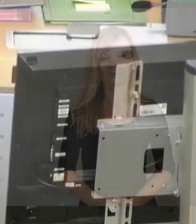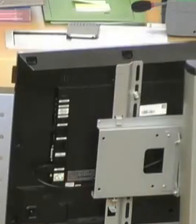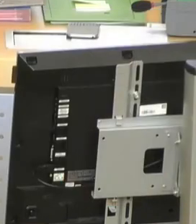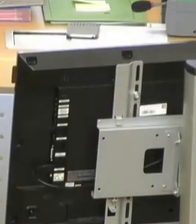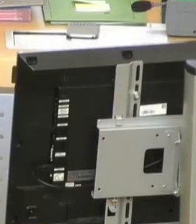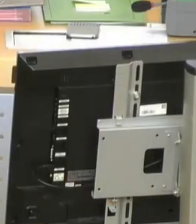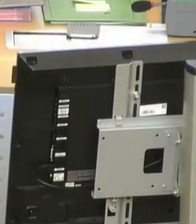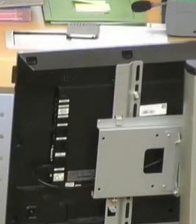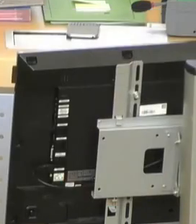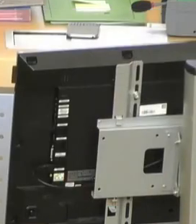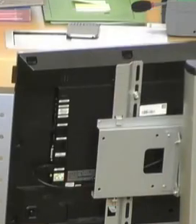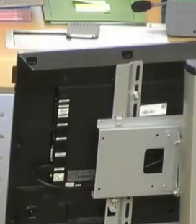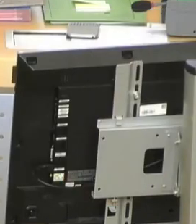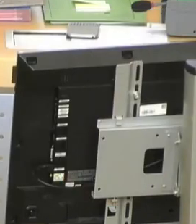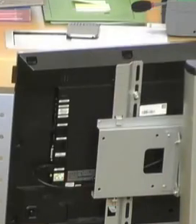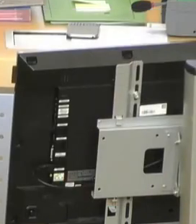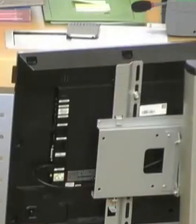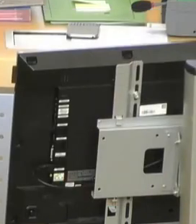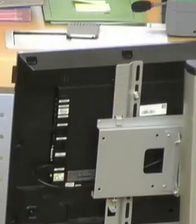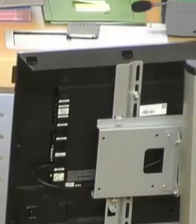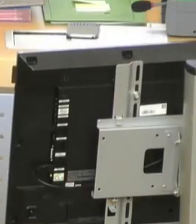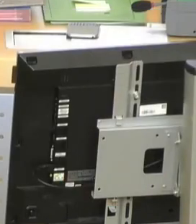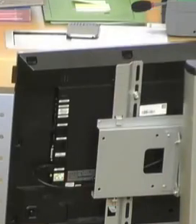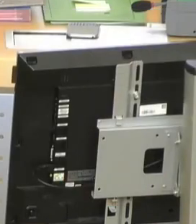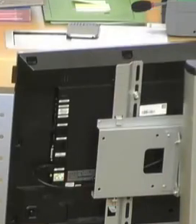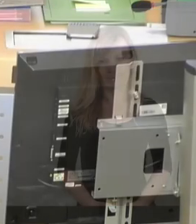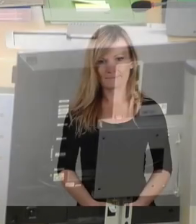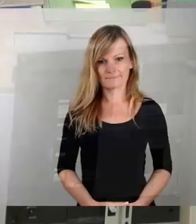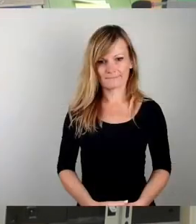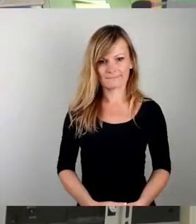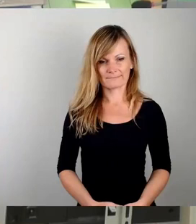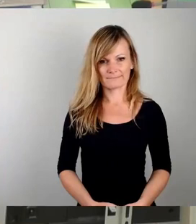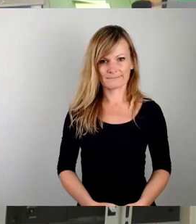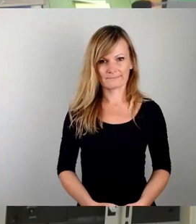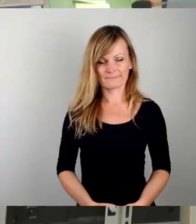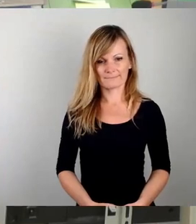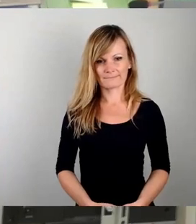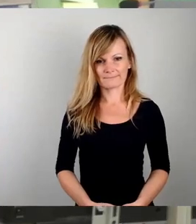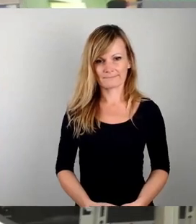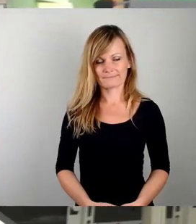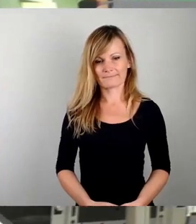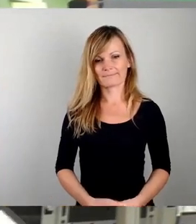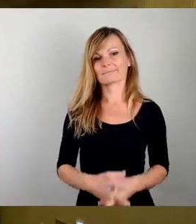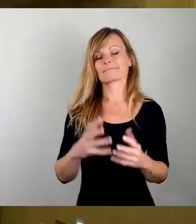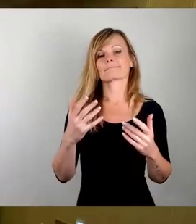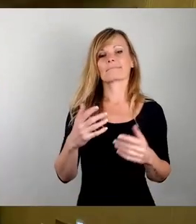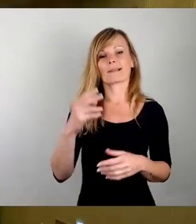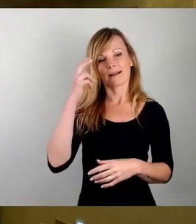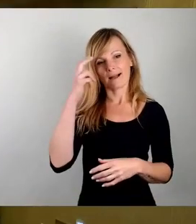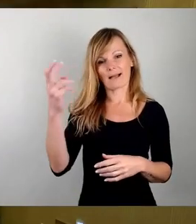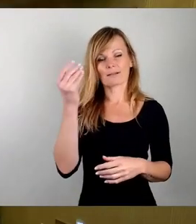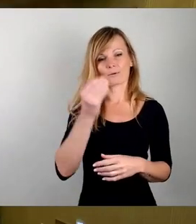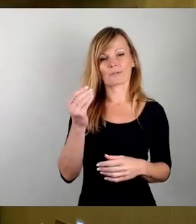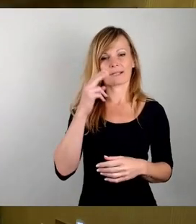from the people of Columbus, and I'll present that to Mayor Hilbert now. Und im Namen des Rates für Kunst der Stadt Columbus möchte ich Ihnen